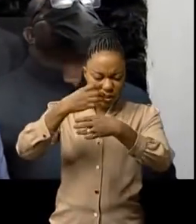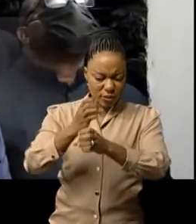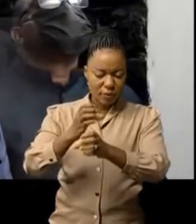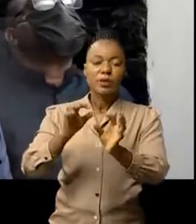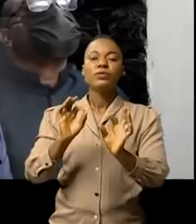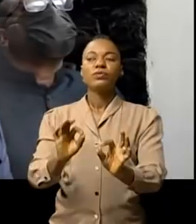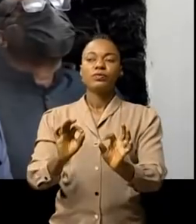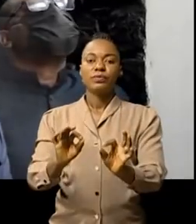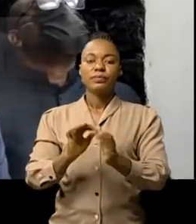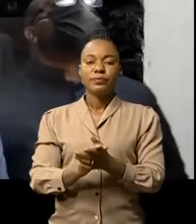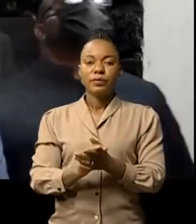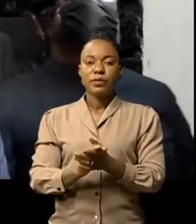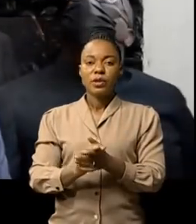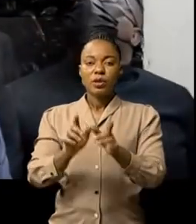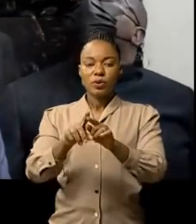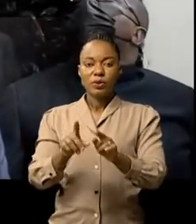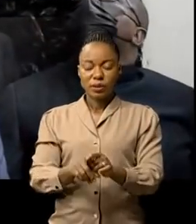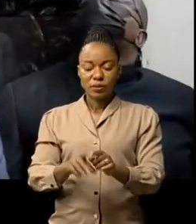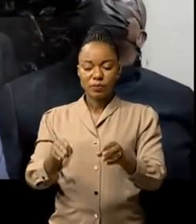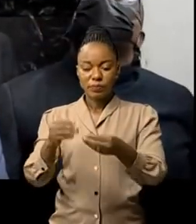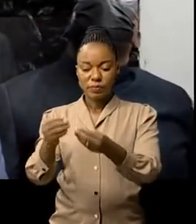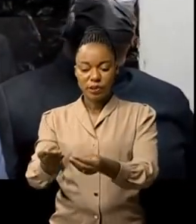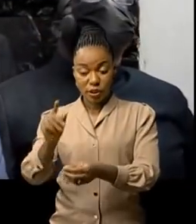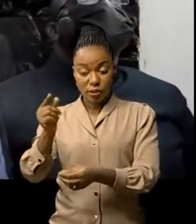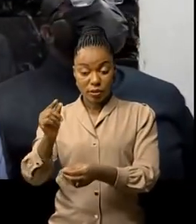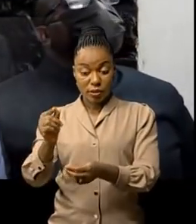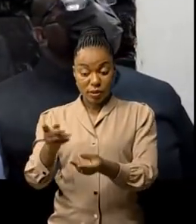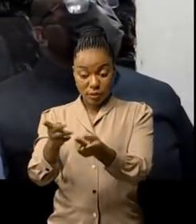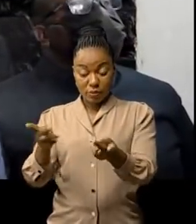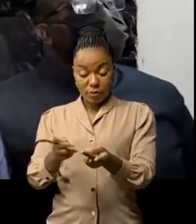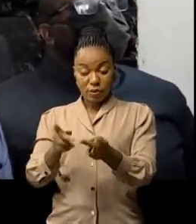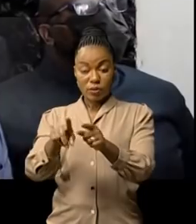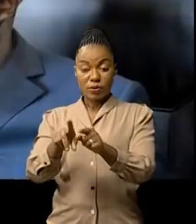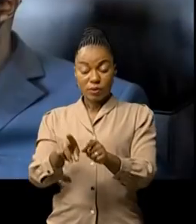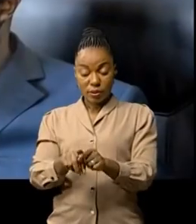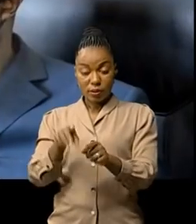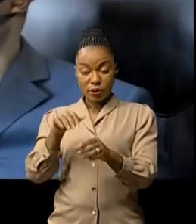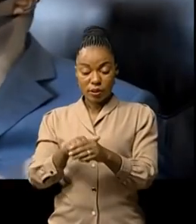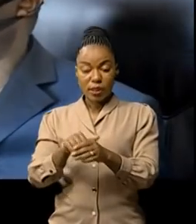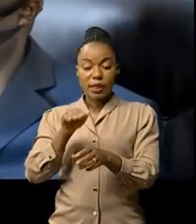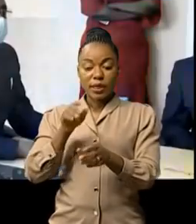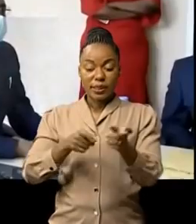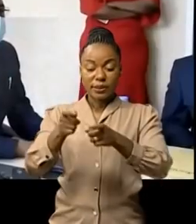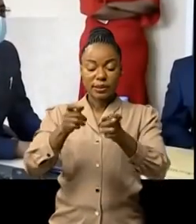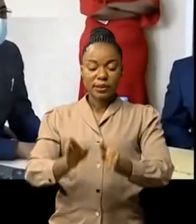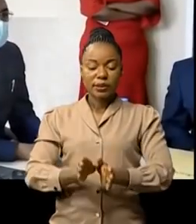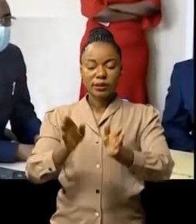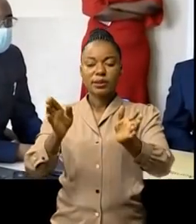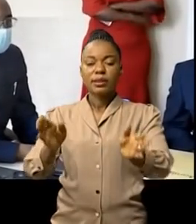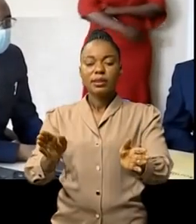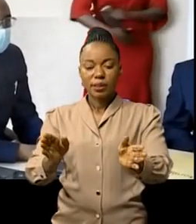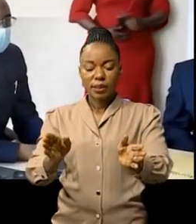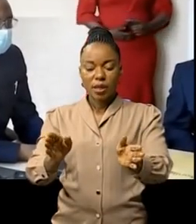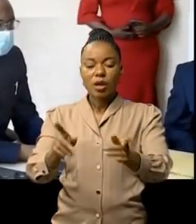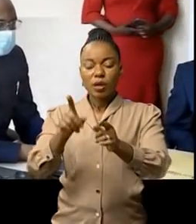tracer les minéraux en trace qui sont contenus dans les métodos magères. Le directeur général ad intérim du CEC